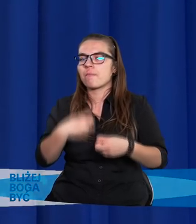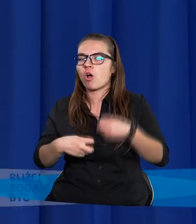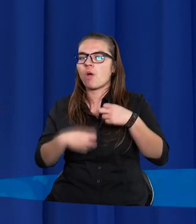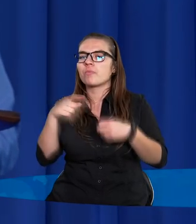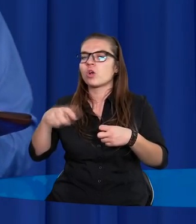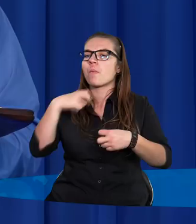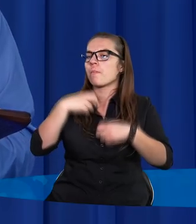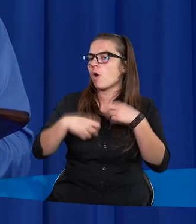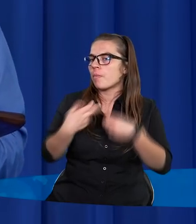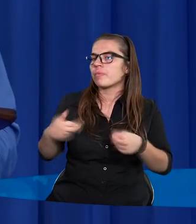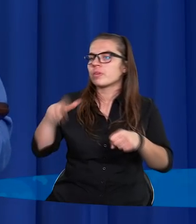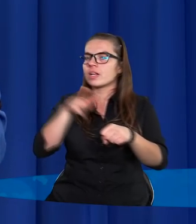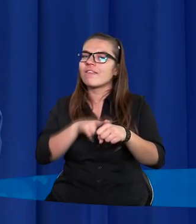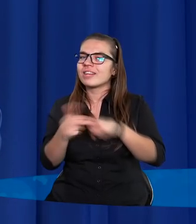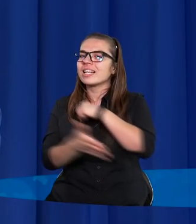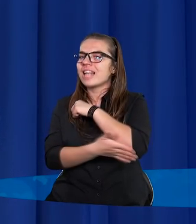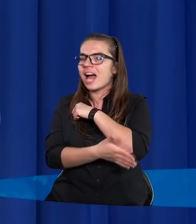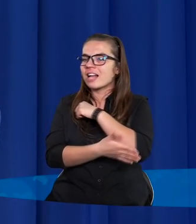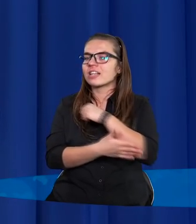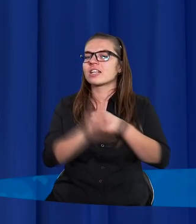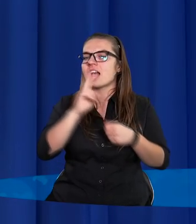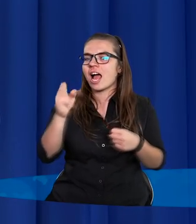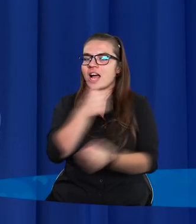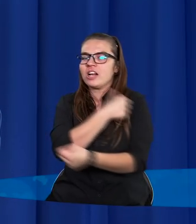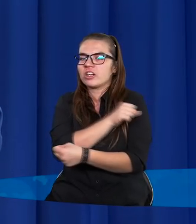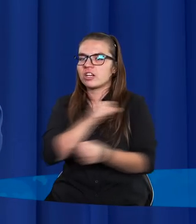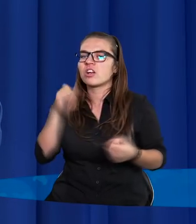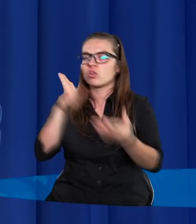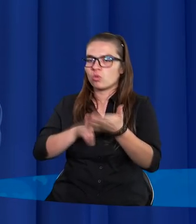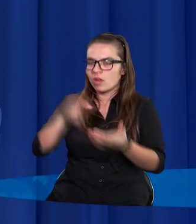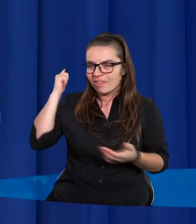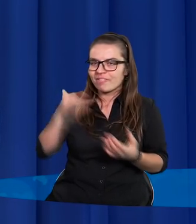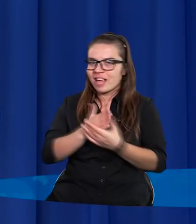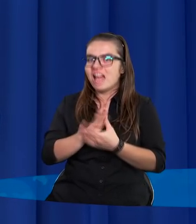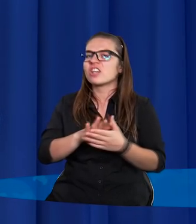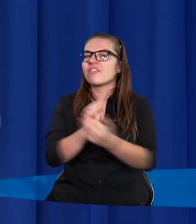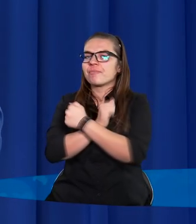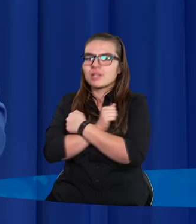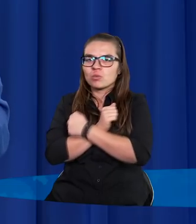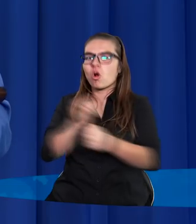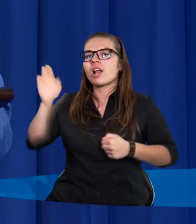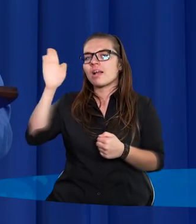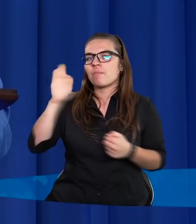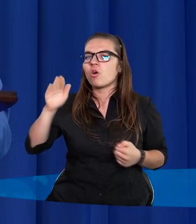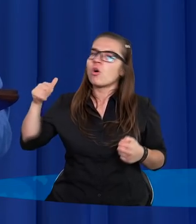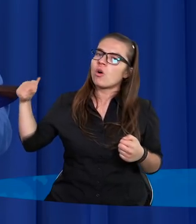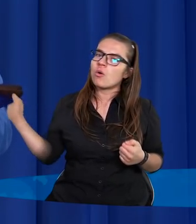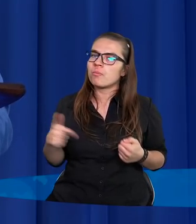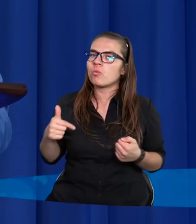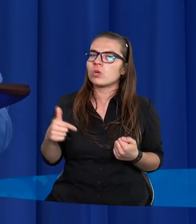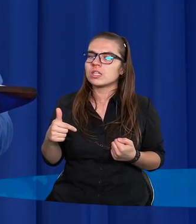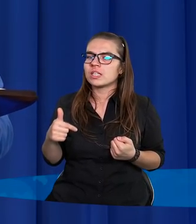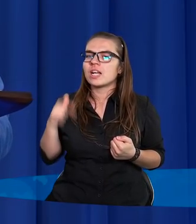I to jest problem, z którym w zasadzie każdy chrześcijanin, który wierzy w miłującego Boga, musi się